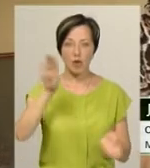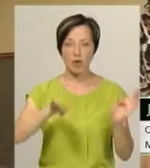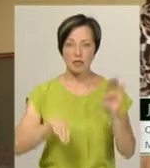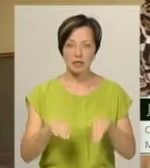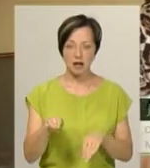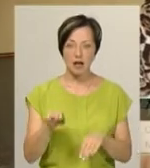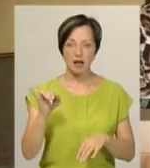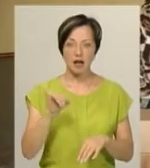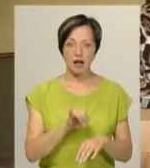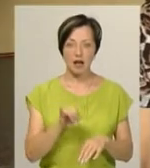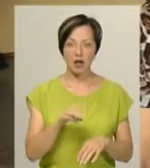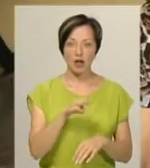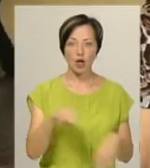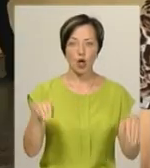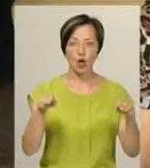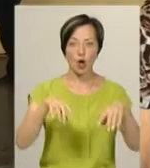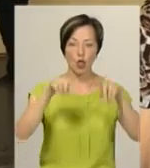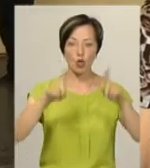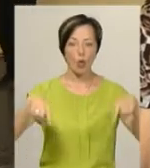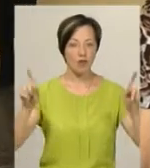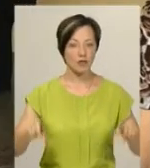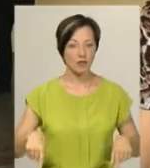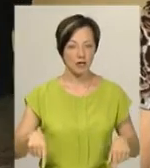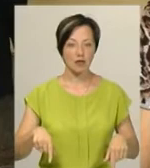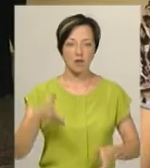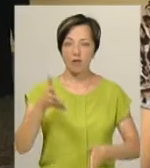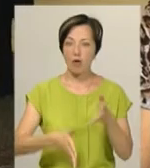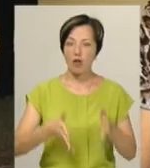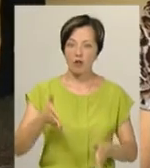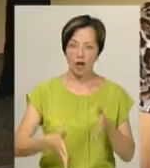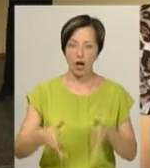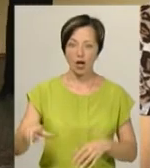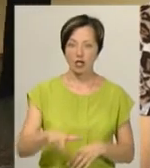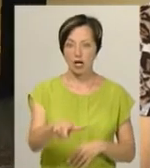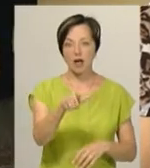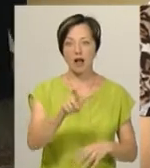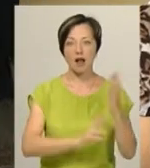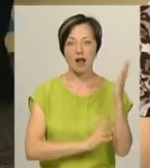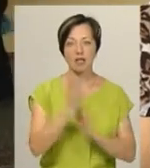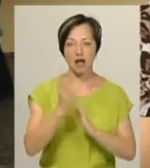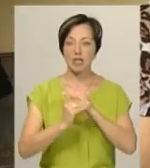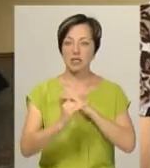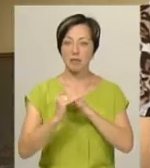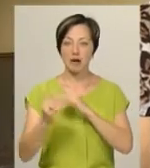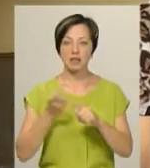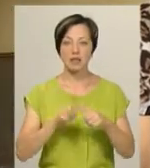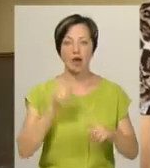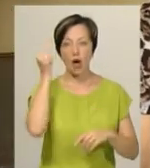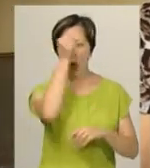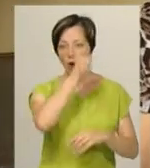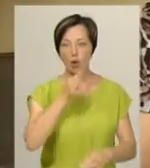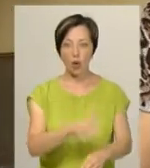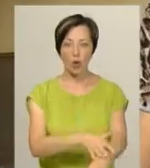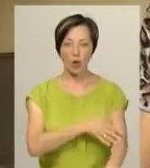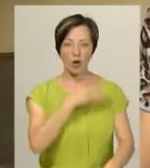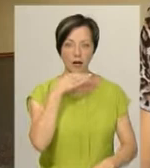і по товтрах, це і по болотах, і по річках, це по лісах, і по степах. Це роки, це